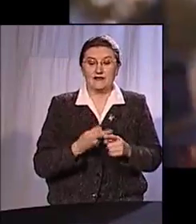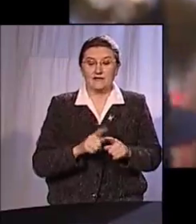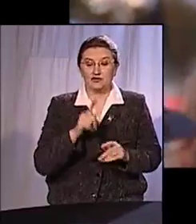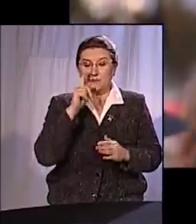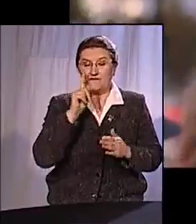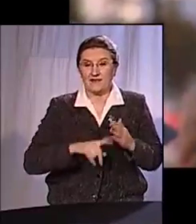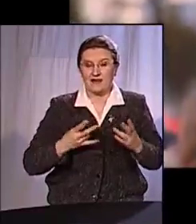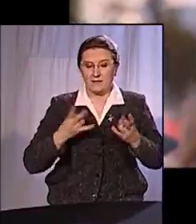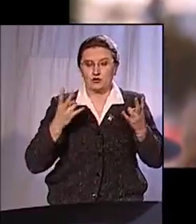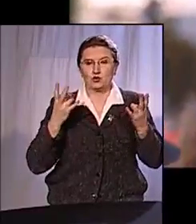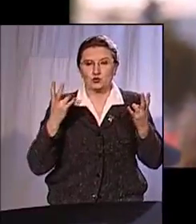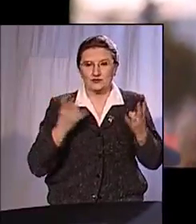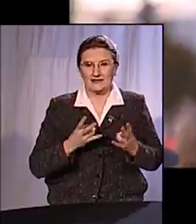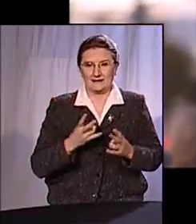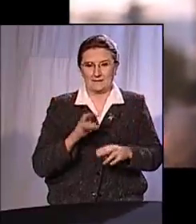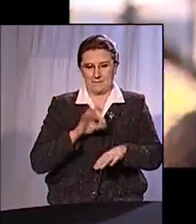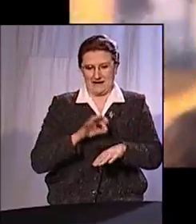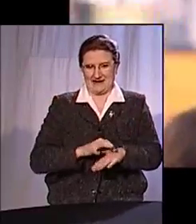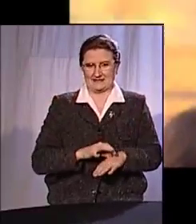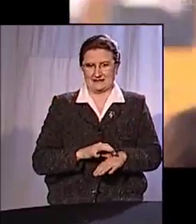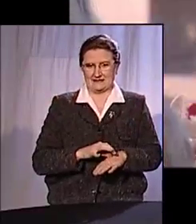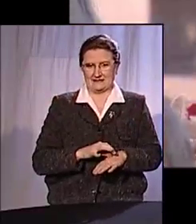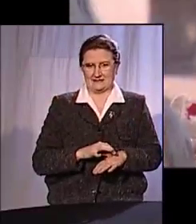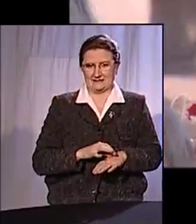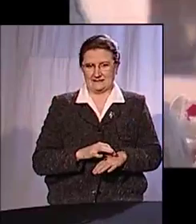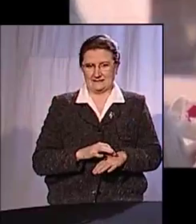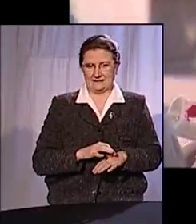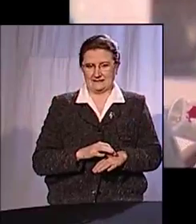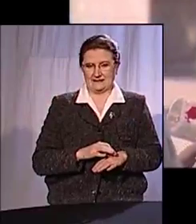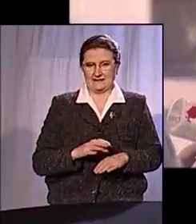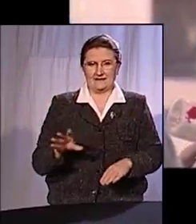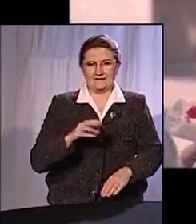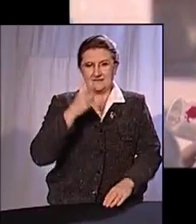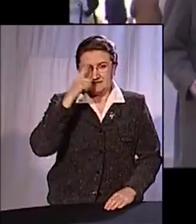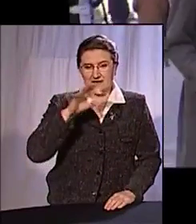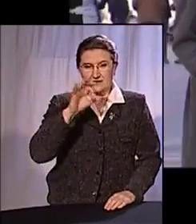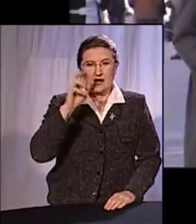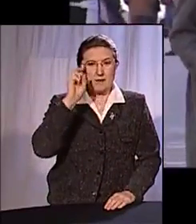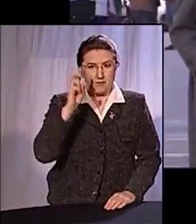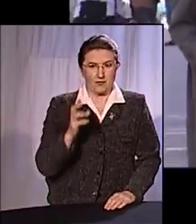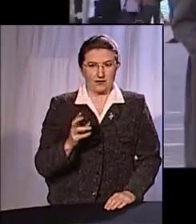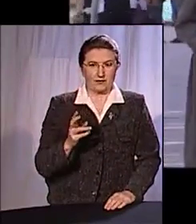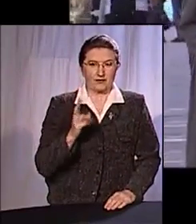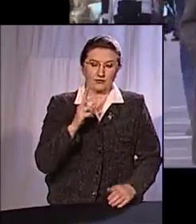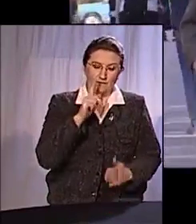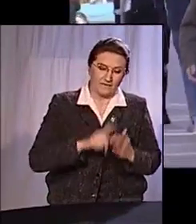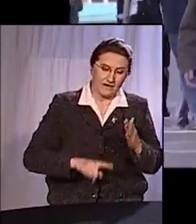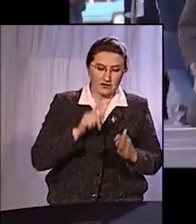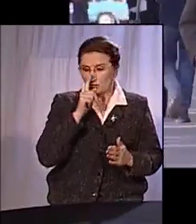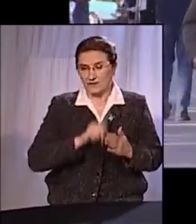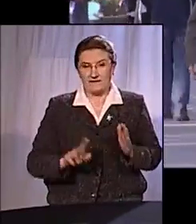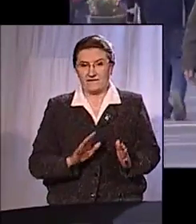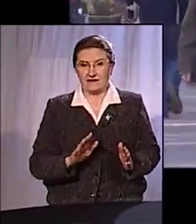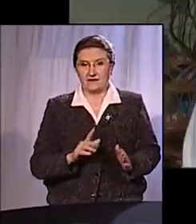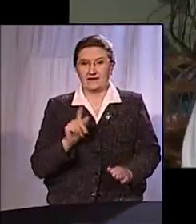чтобы верить, нам нужна смертельная болезнь? Все знают о Боге. Все знают, кто верит, кто не верит. А всегда,